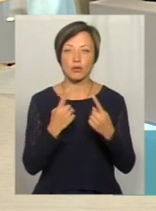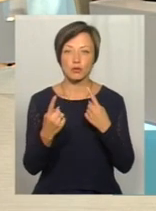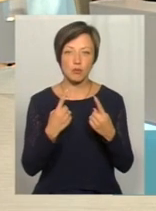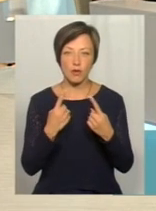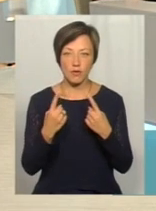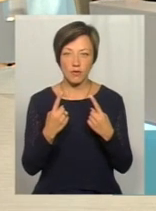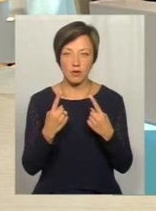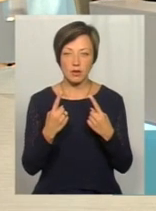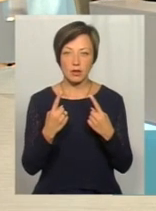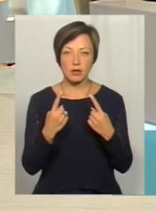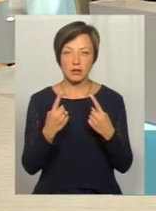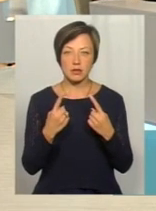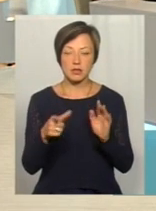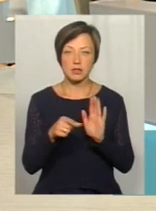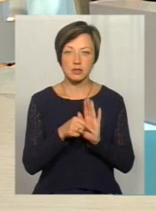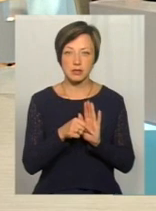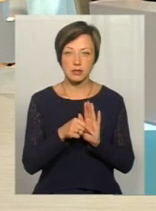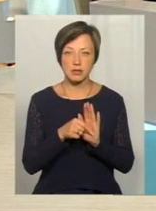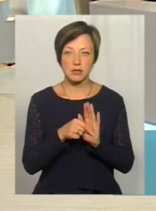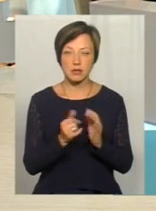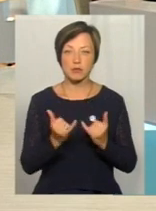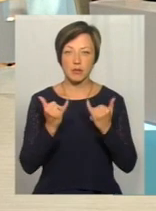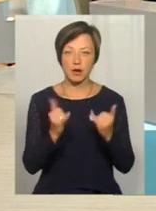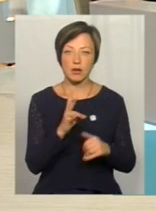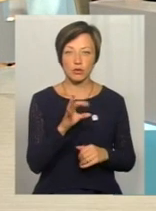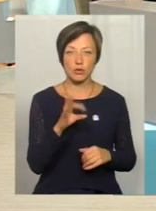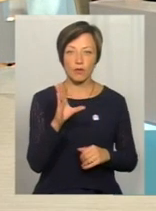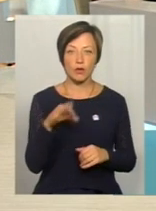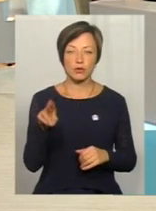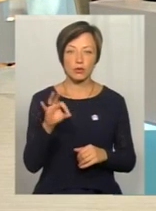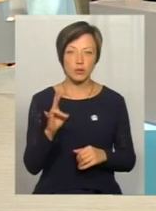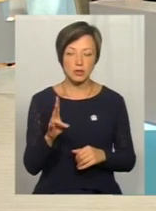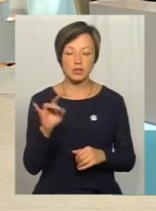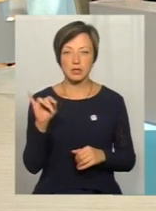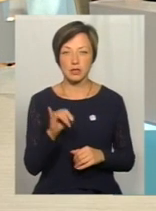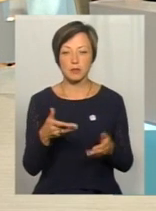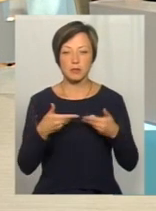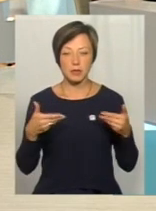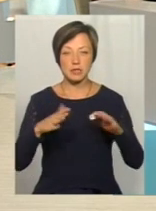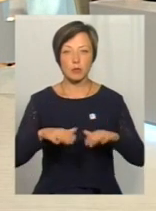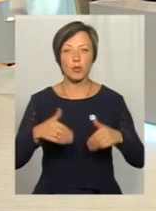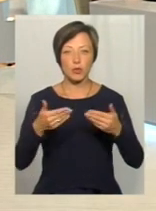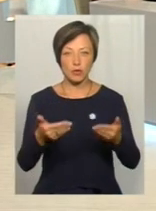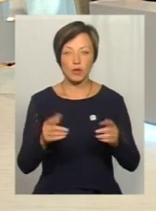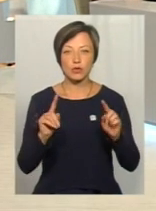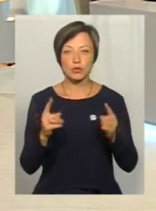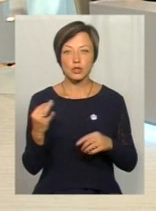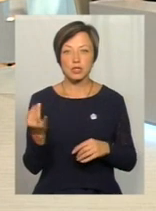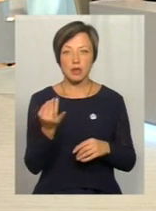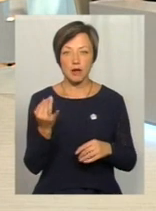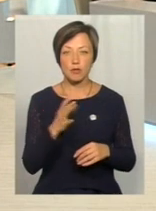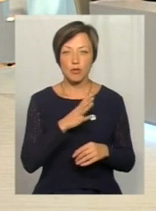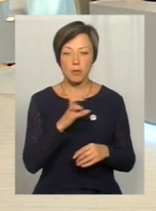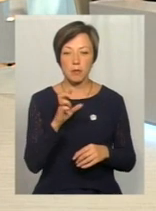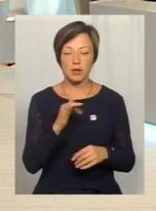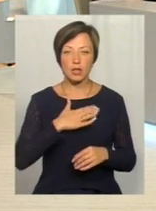стосовно виставок з пані Наводон, і ми запропонували, дуже досить цікаво було би